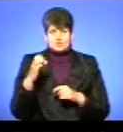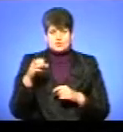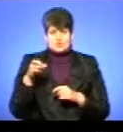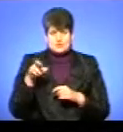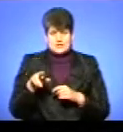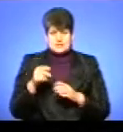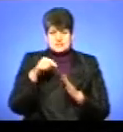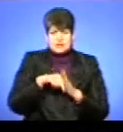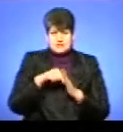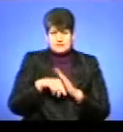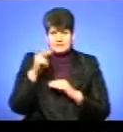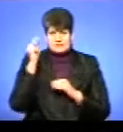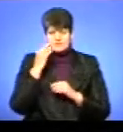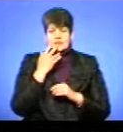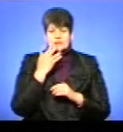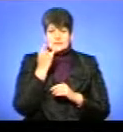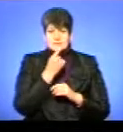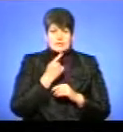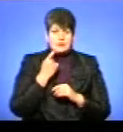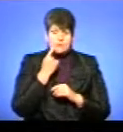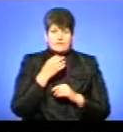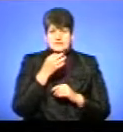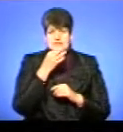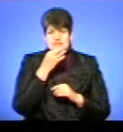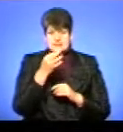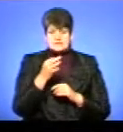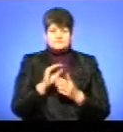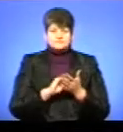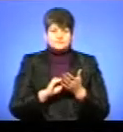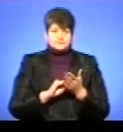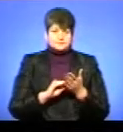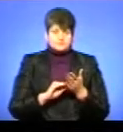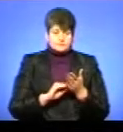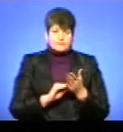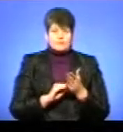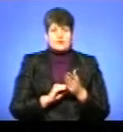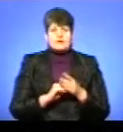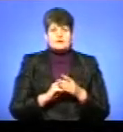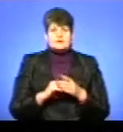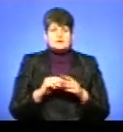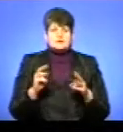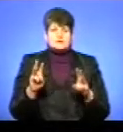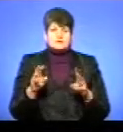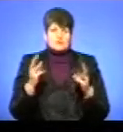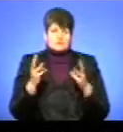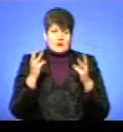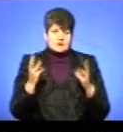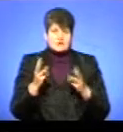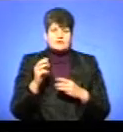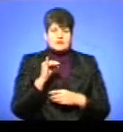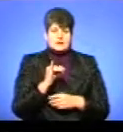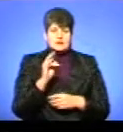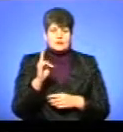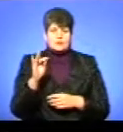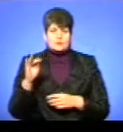з поглибленим вивченням іноземних мов, повідомила речник пожежно-рятувальної служби області Ірина Крупа. Детальніше у сюжеті